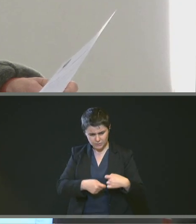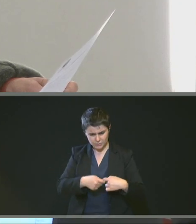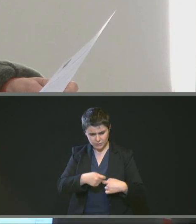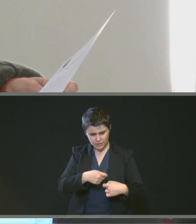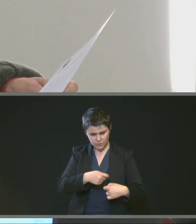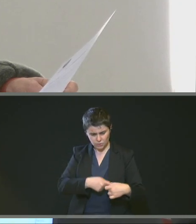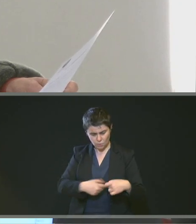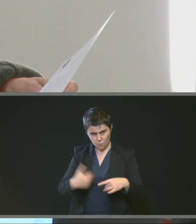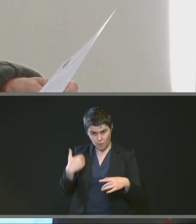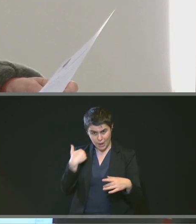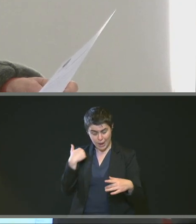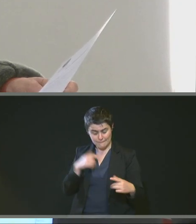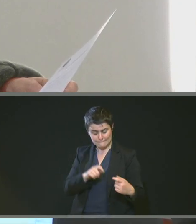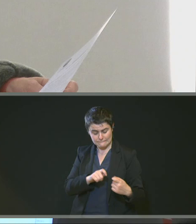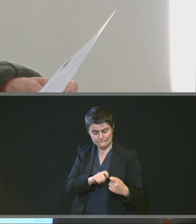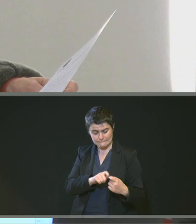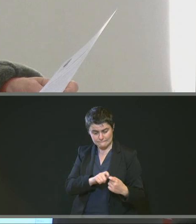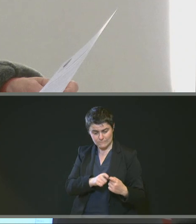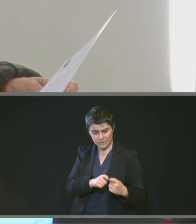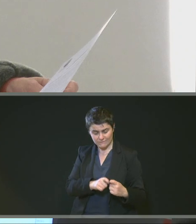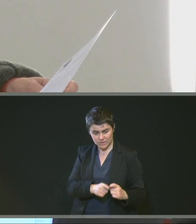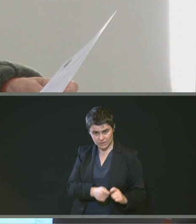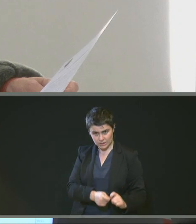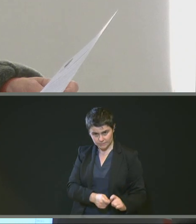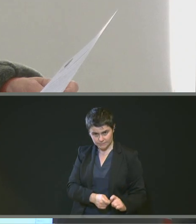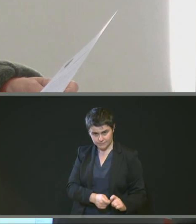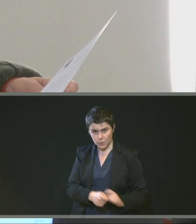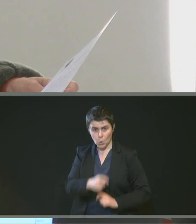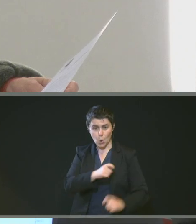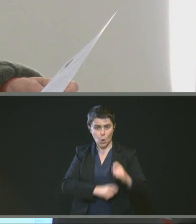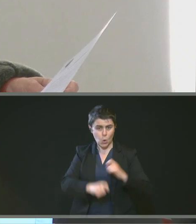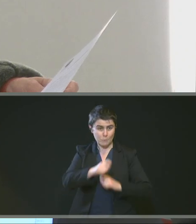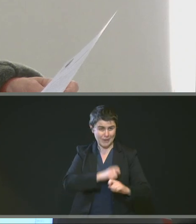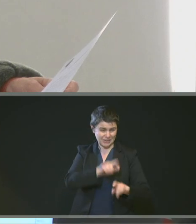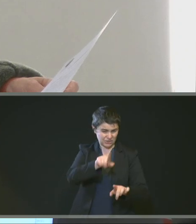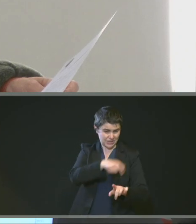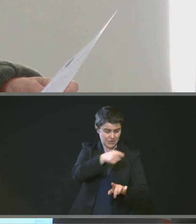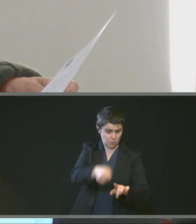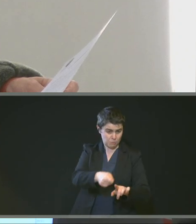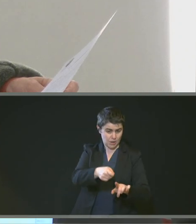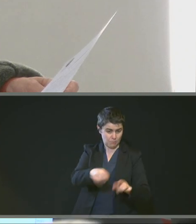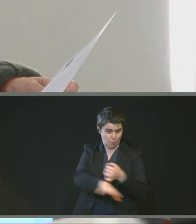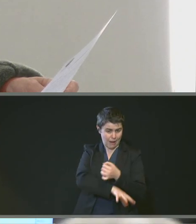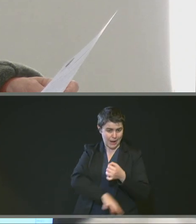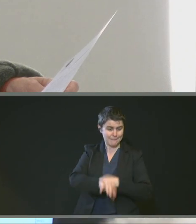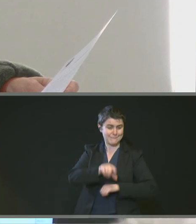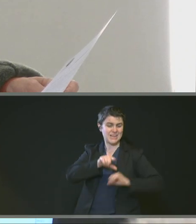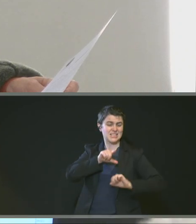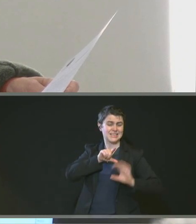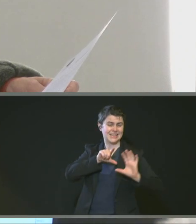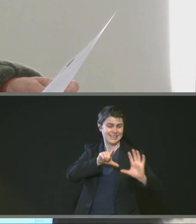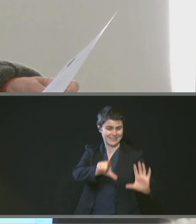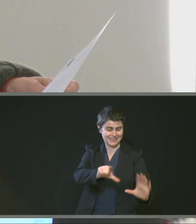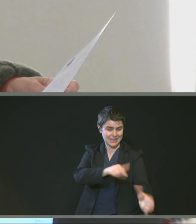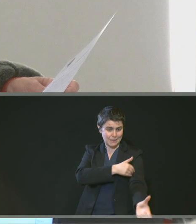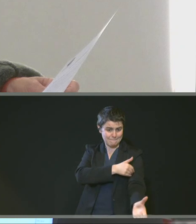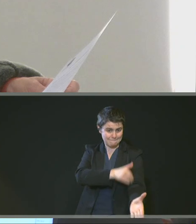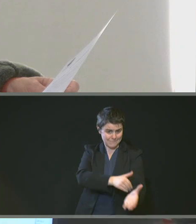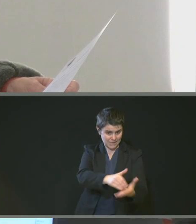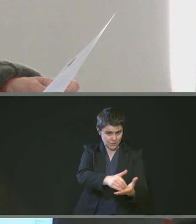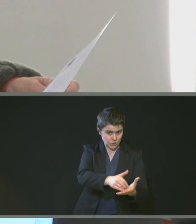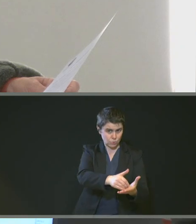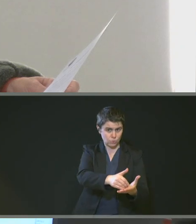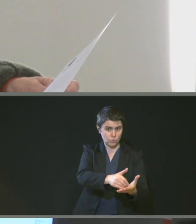modifications. Le marché prévisionnel, je le vois, à 7 millions hors taxes, 8